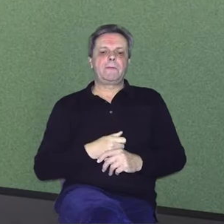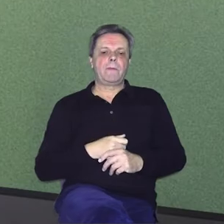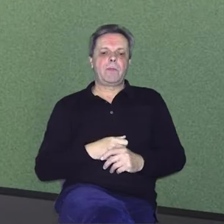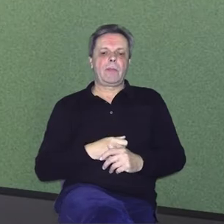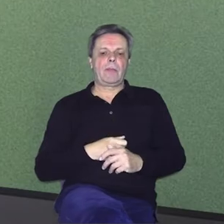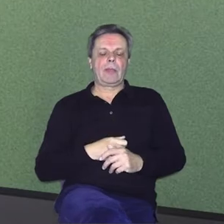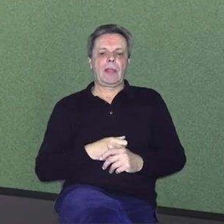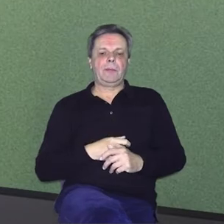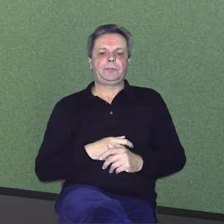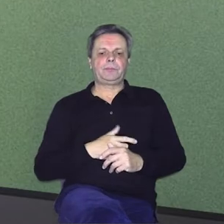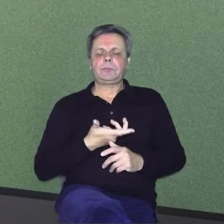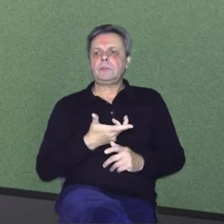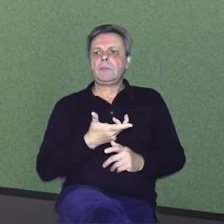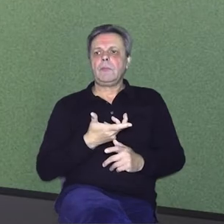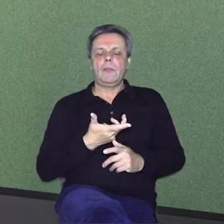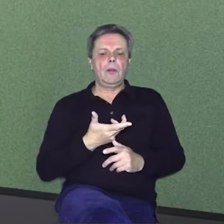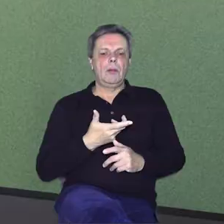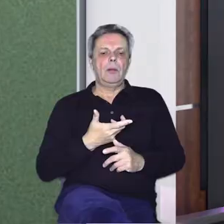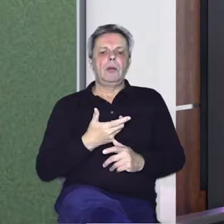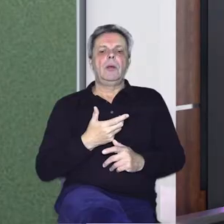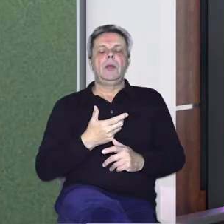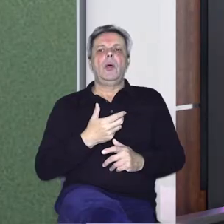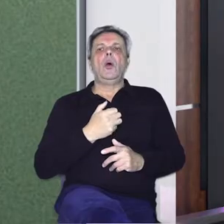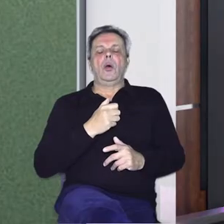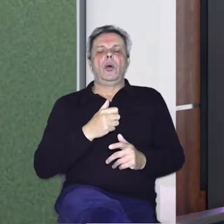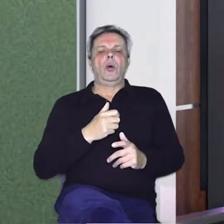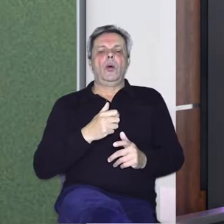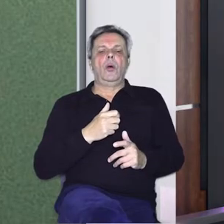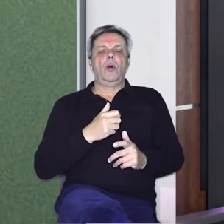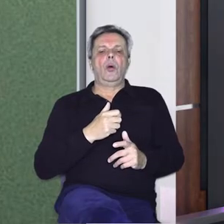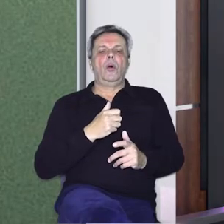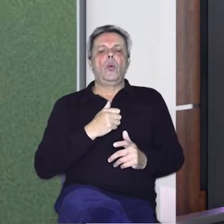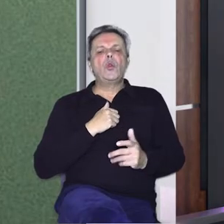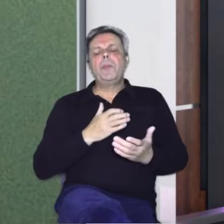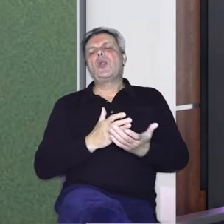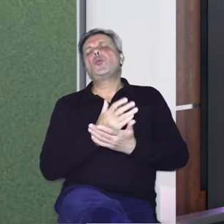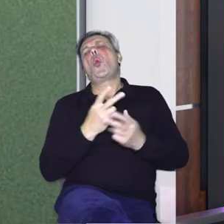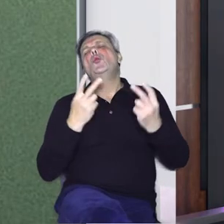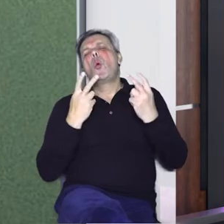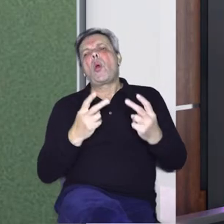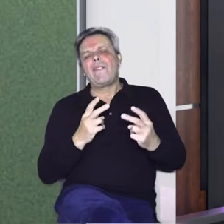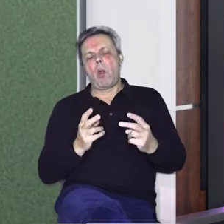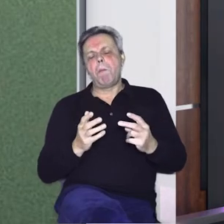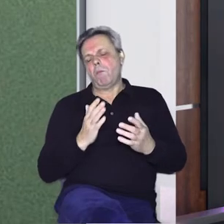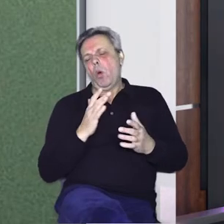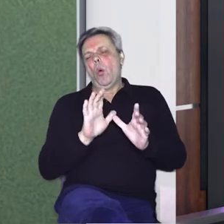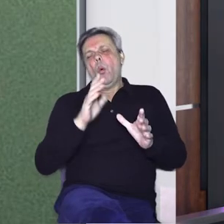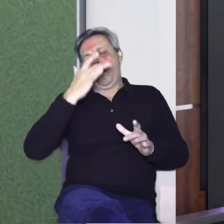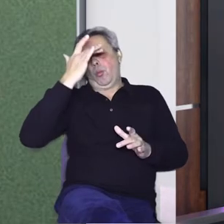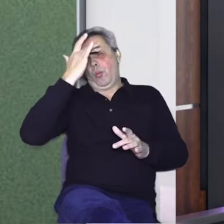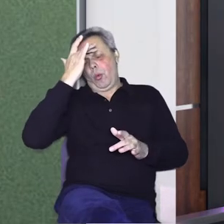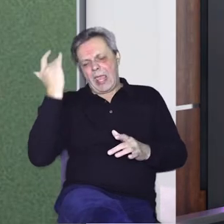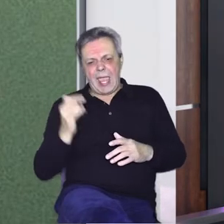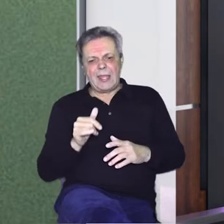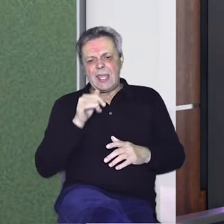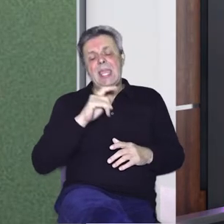najveći dio služe... U Dubrovniku radi, a u Splitu? U Splitu služi uglavnom preko ljeta, a u